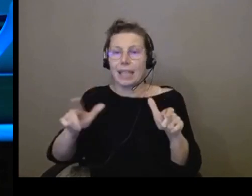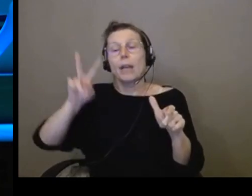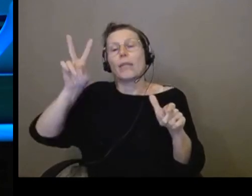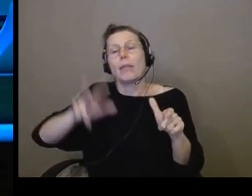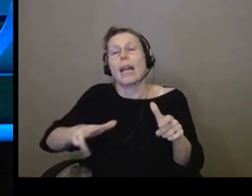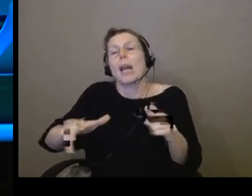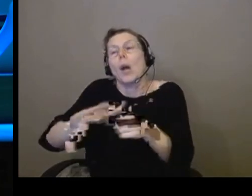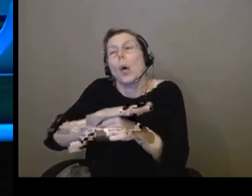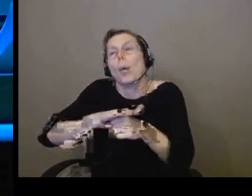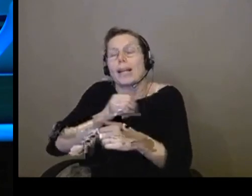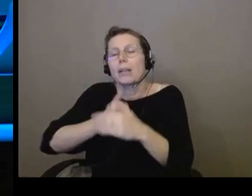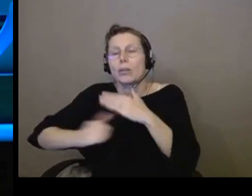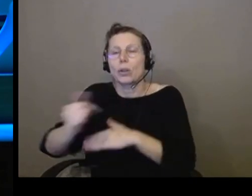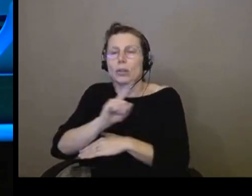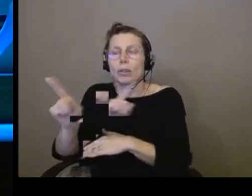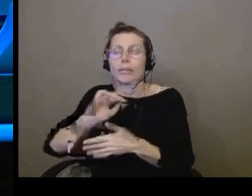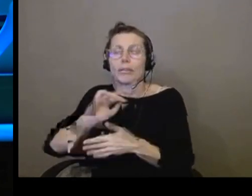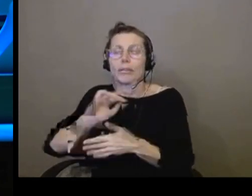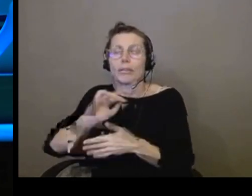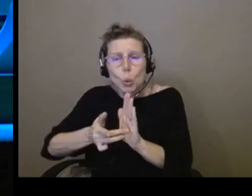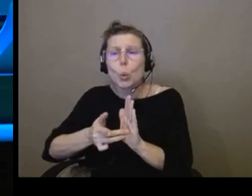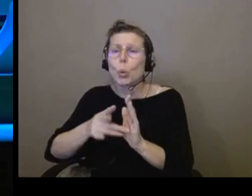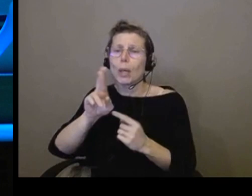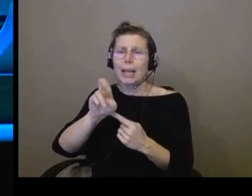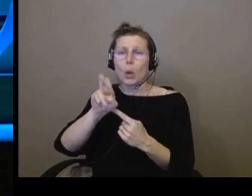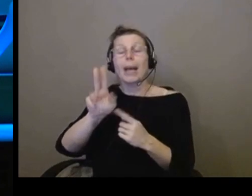tous les RER sont accessibles si on reste sur ce sujet des fauteuils roulants.